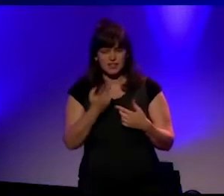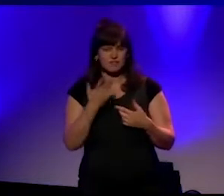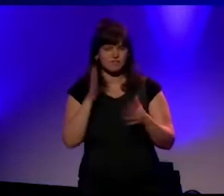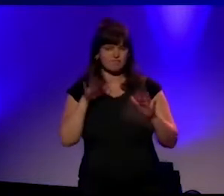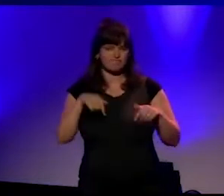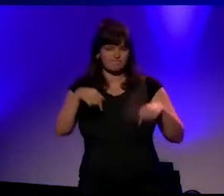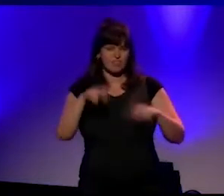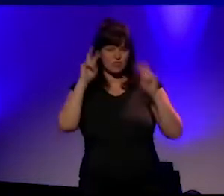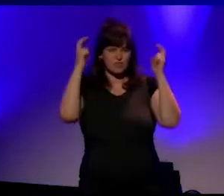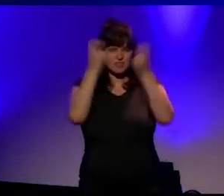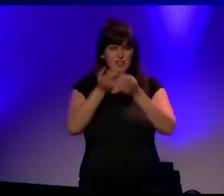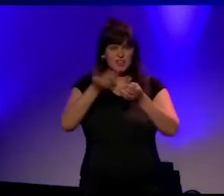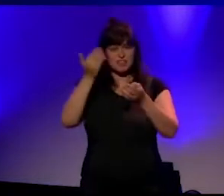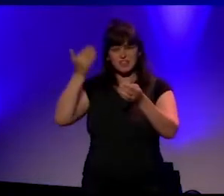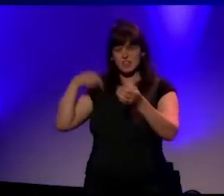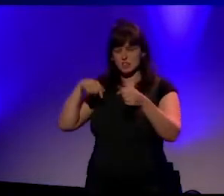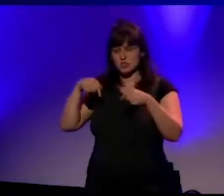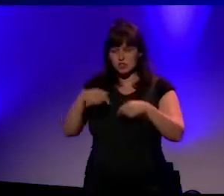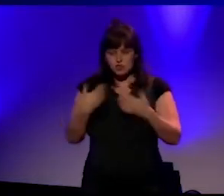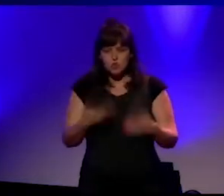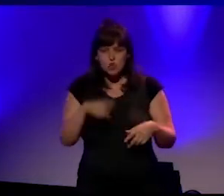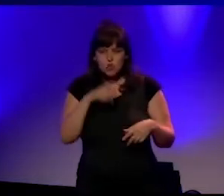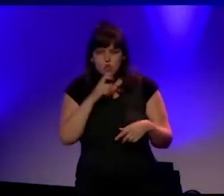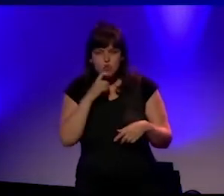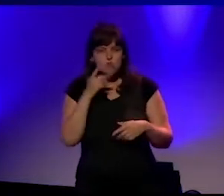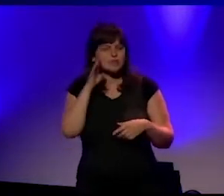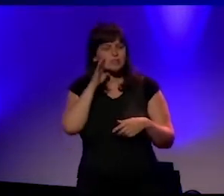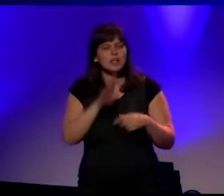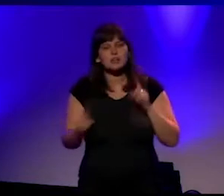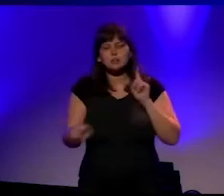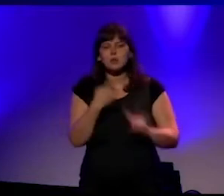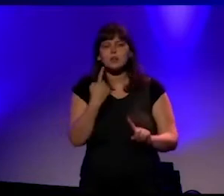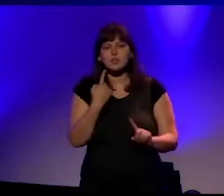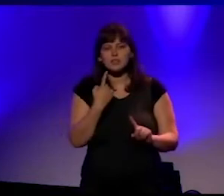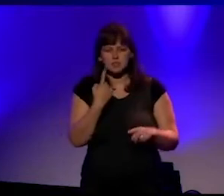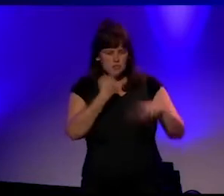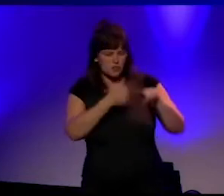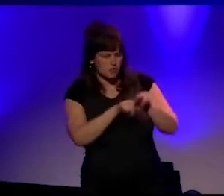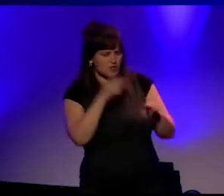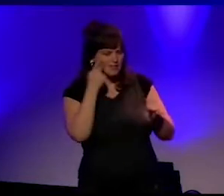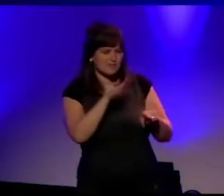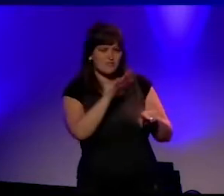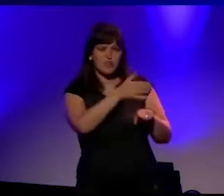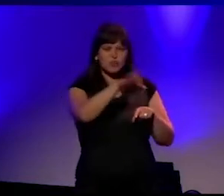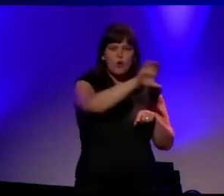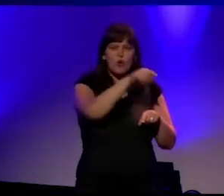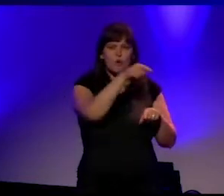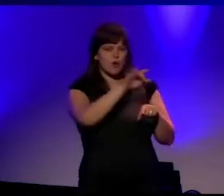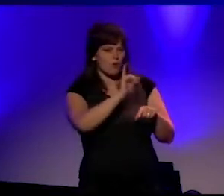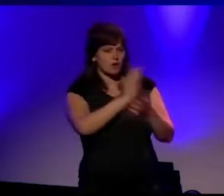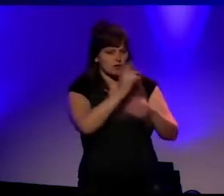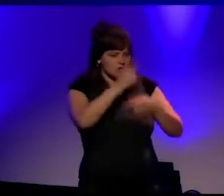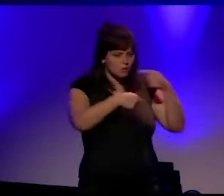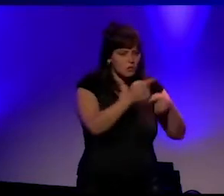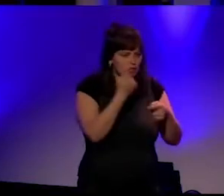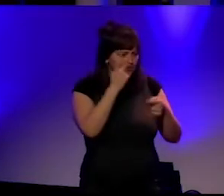En waarom net omdat al wat op die reuzegom-doop gebeurd is en zich daar rond ontwikkeld heeft, zo haag staat op de waarde waar deze universiteit voor